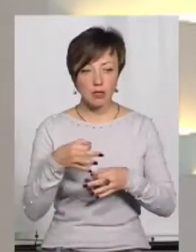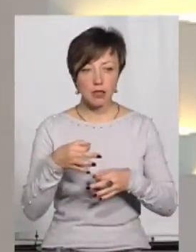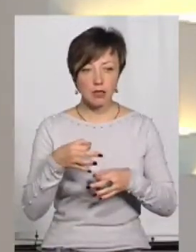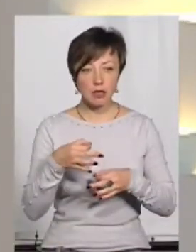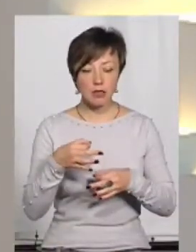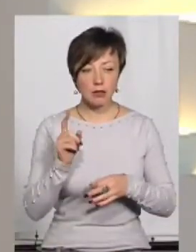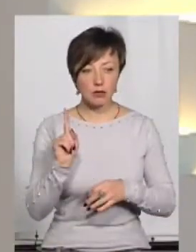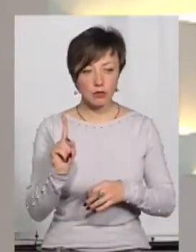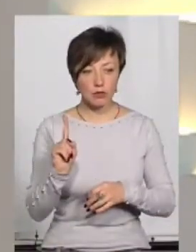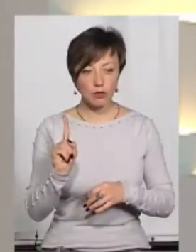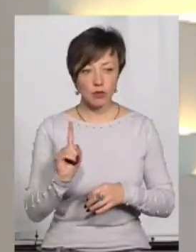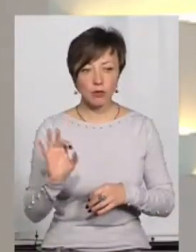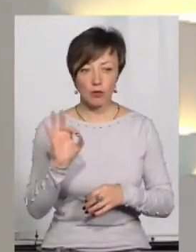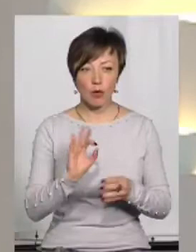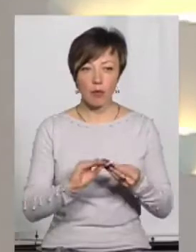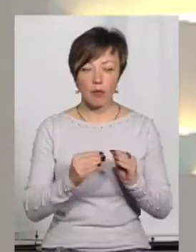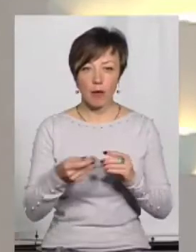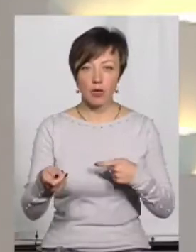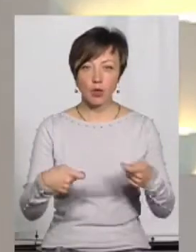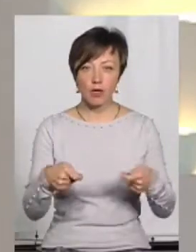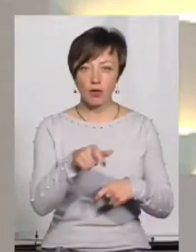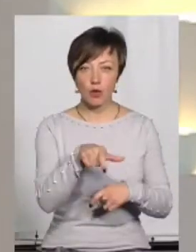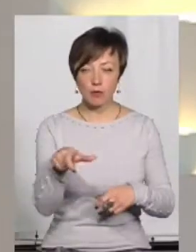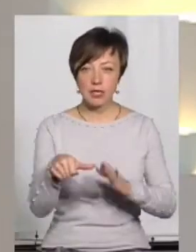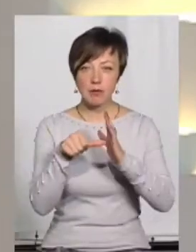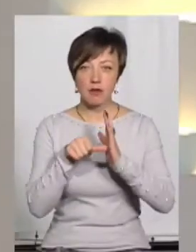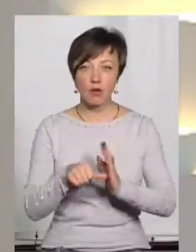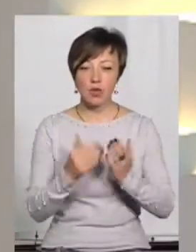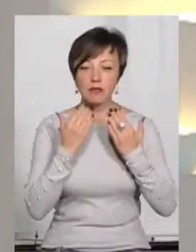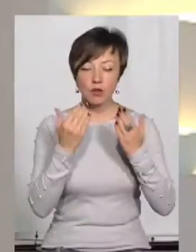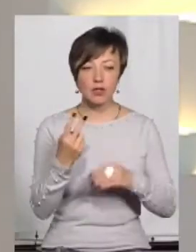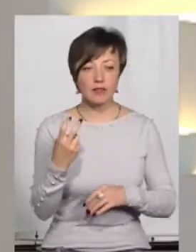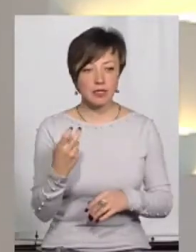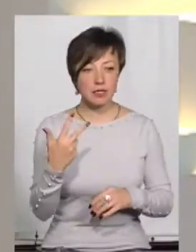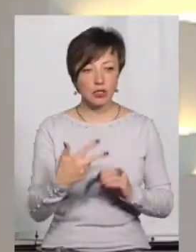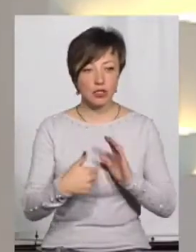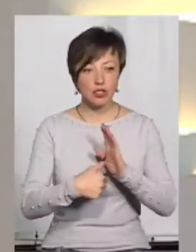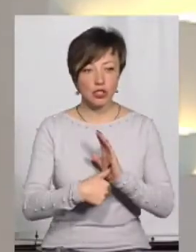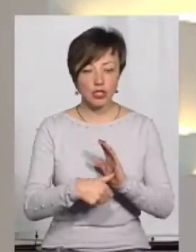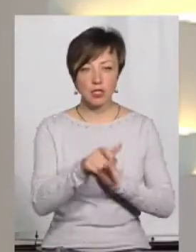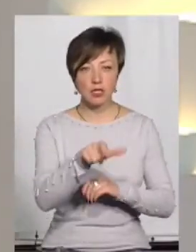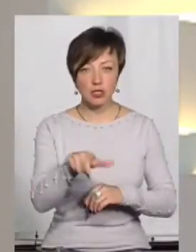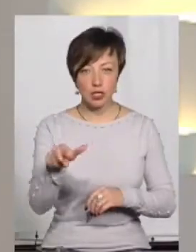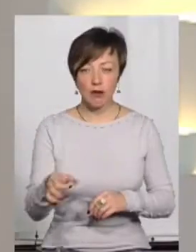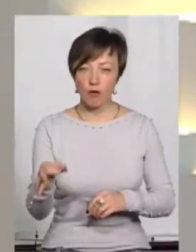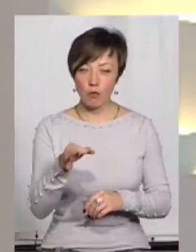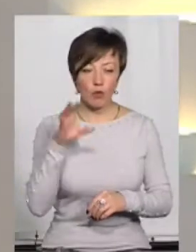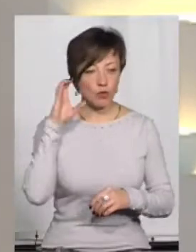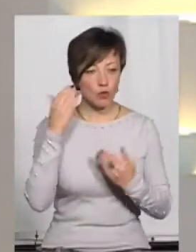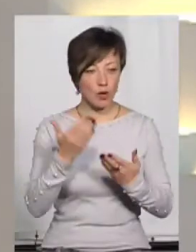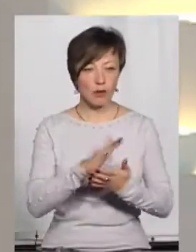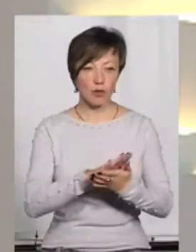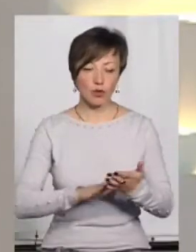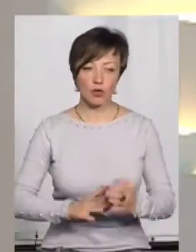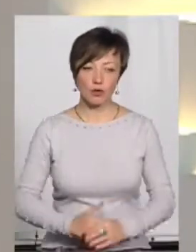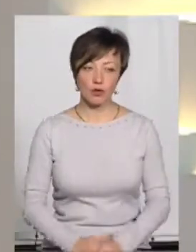проблем торгівлі людьми за півроку звернулися 236 жителів Хмельниччини. Послухаємо її